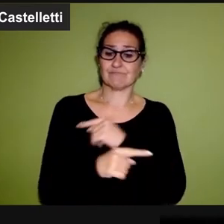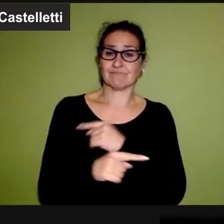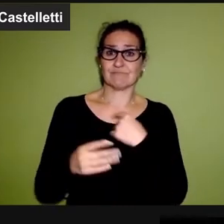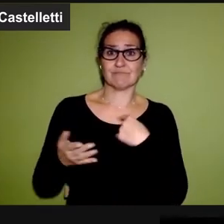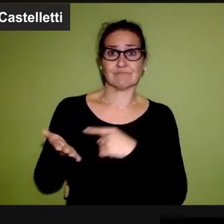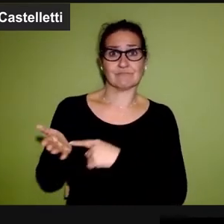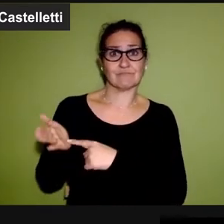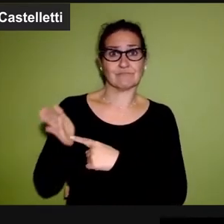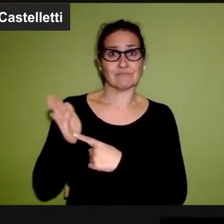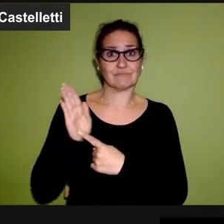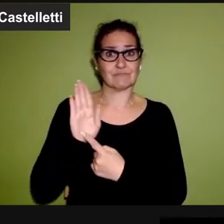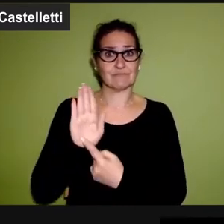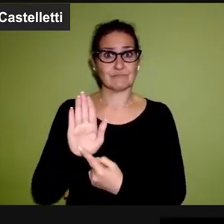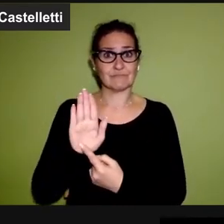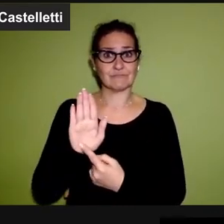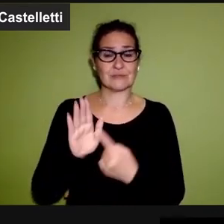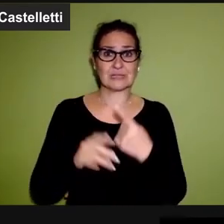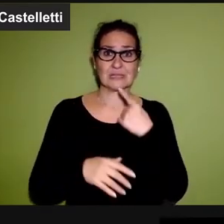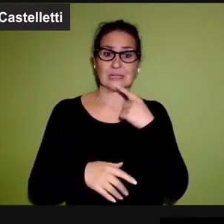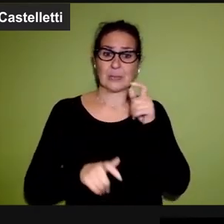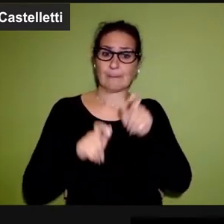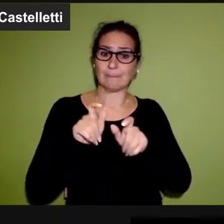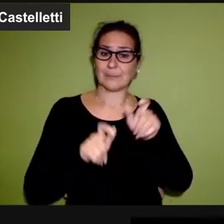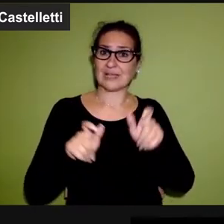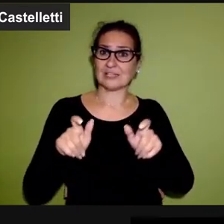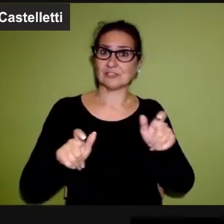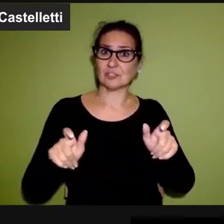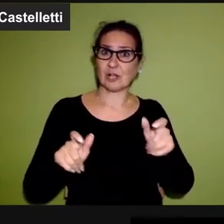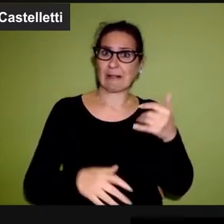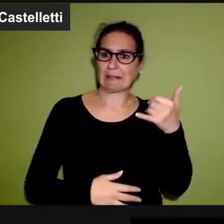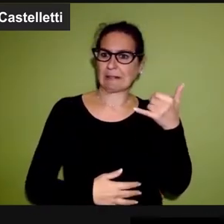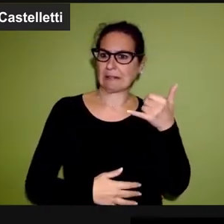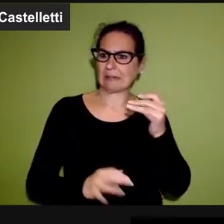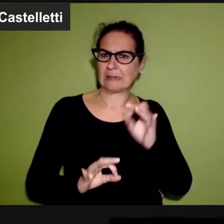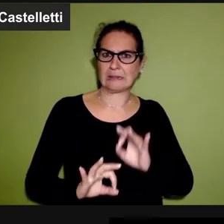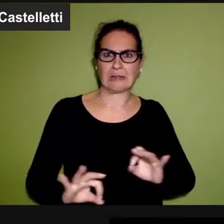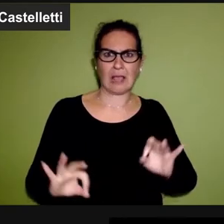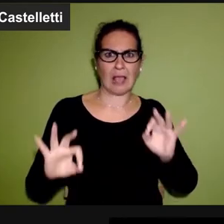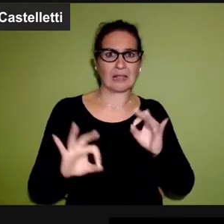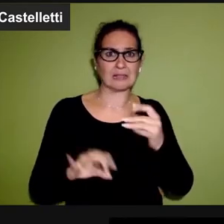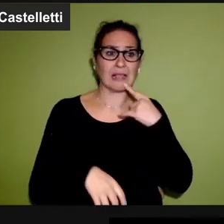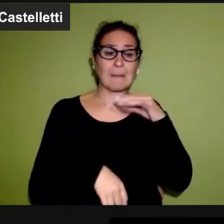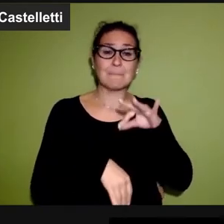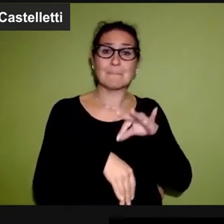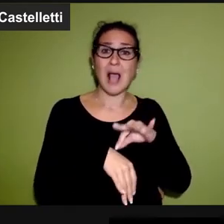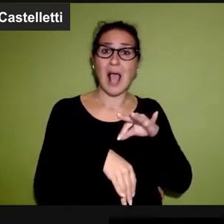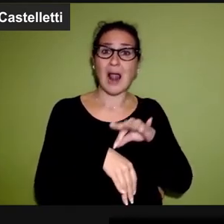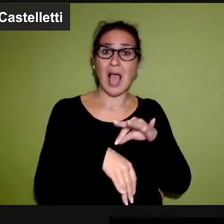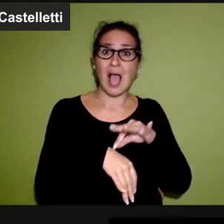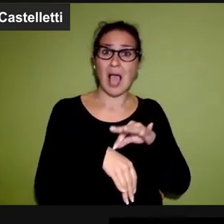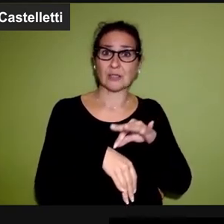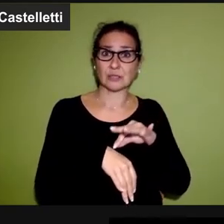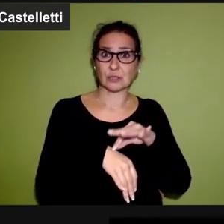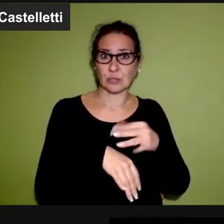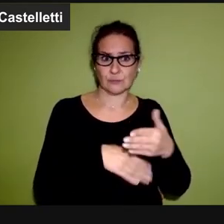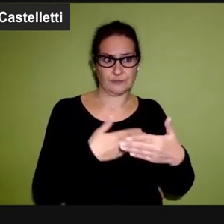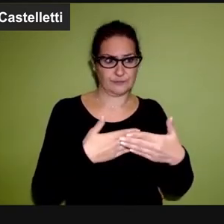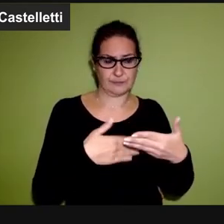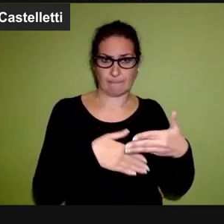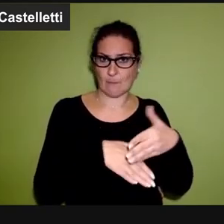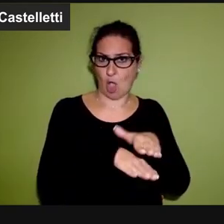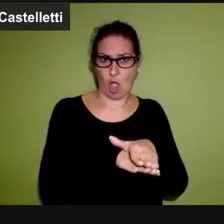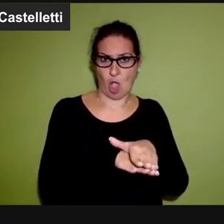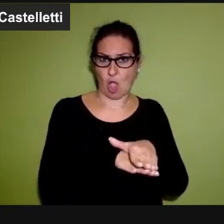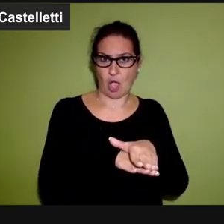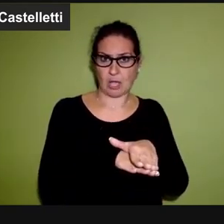invece oggi per delle persone che non hanno commesso alcun delitto, un malato terminale non ha commesso